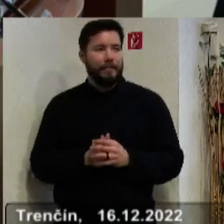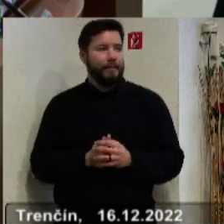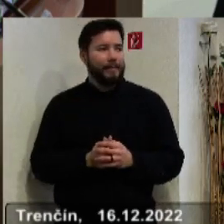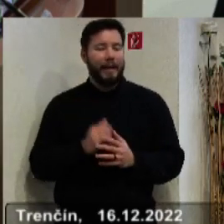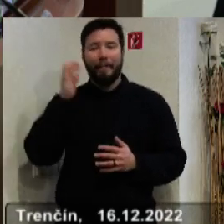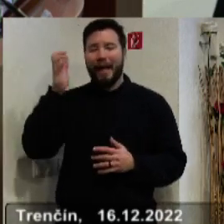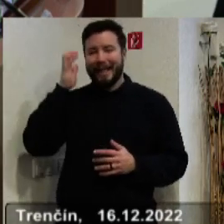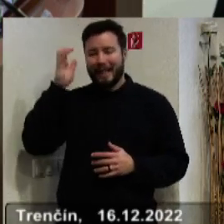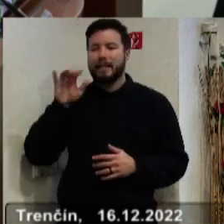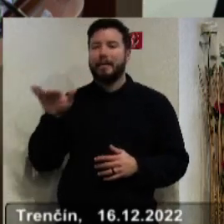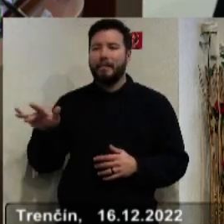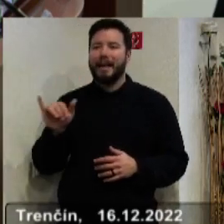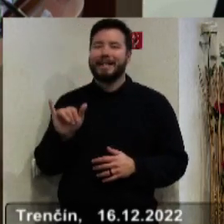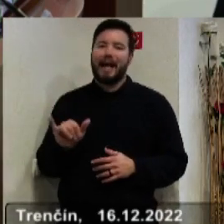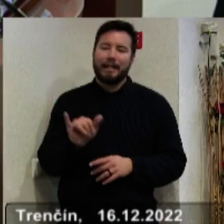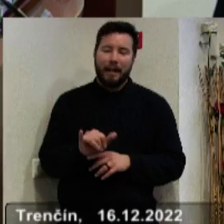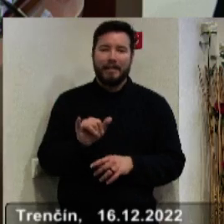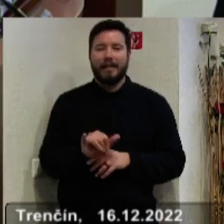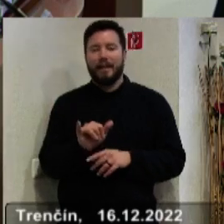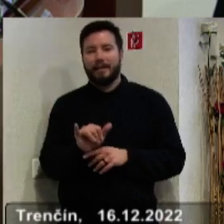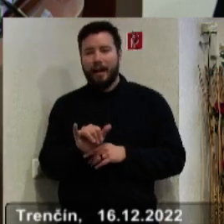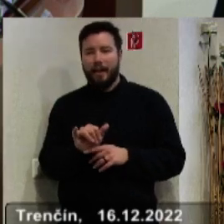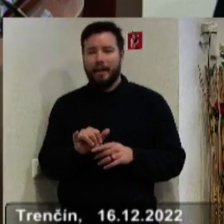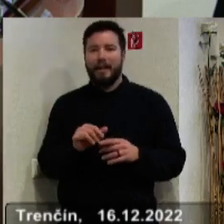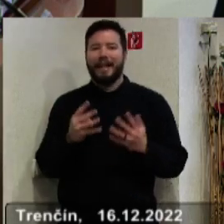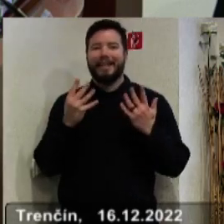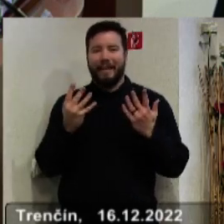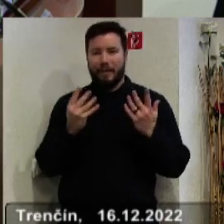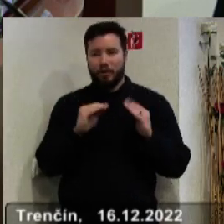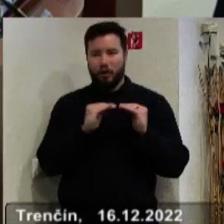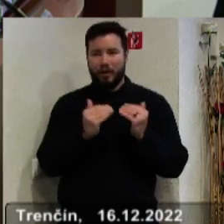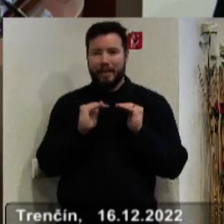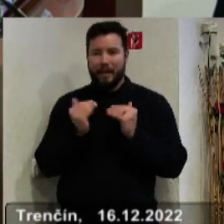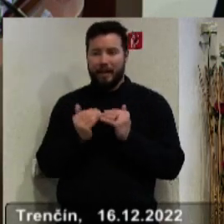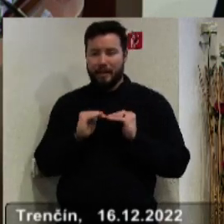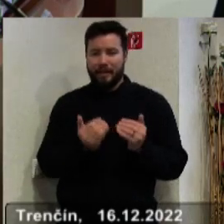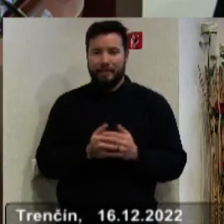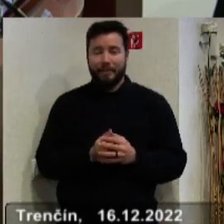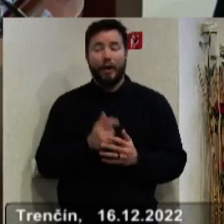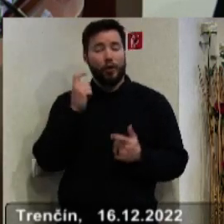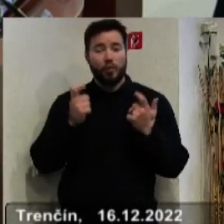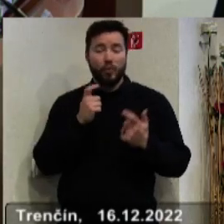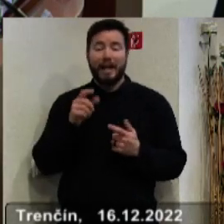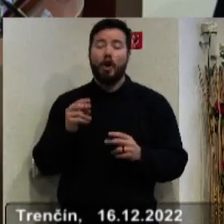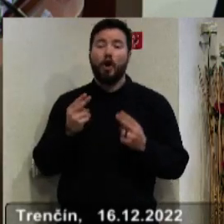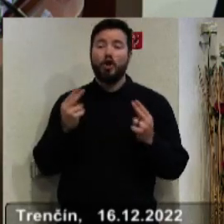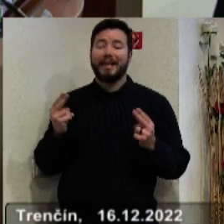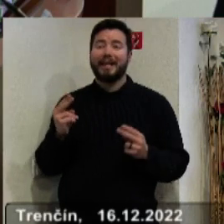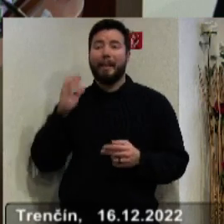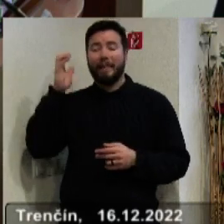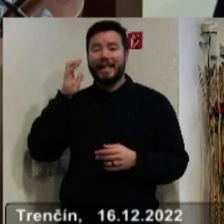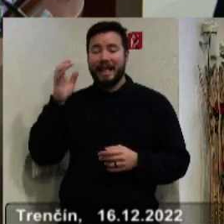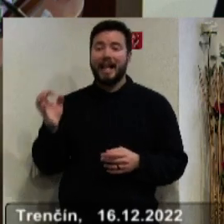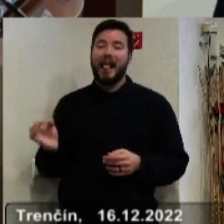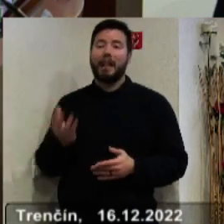Partizánske má zatiaľ, zatiaľ 9 oddelení. Čudu sa v svete v hodnotení Partizánske dopadlo